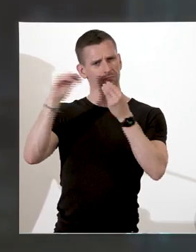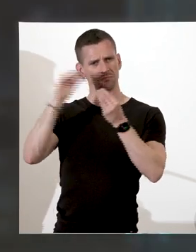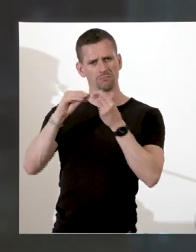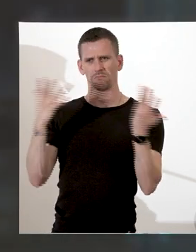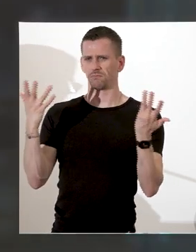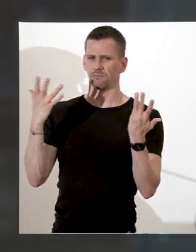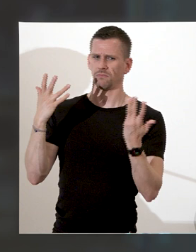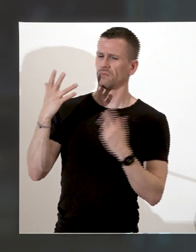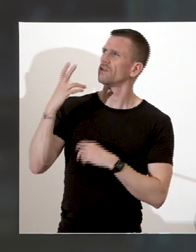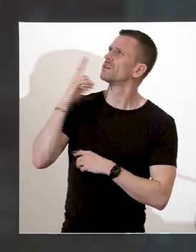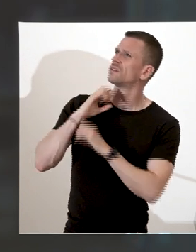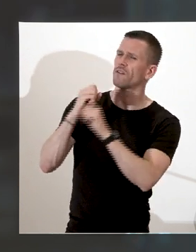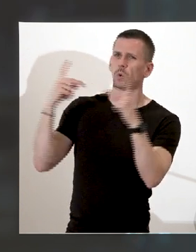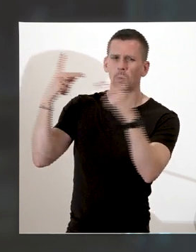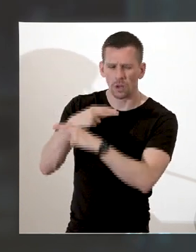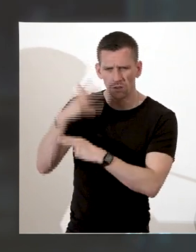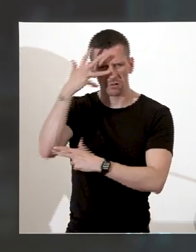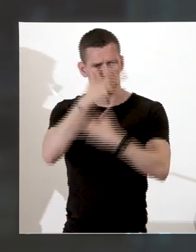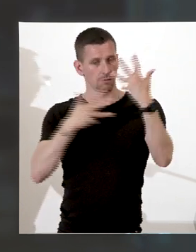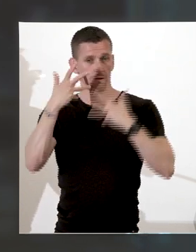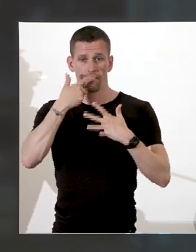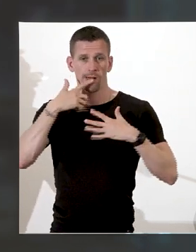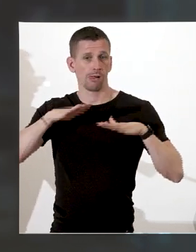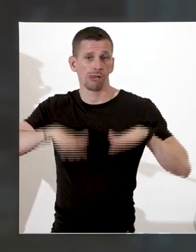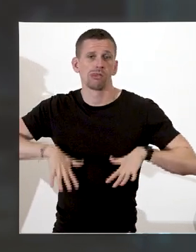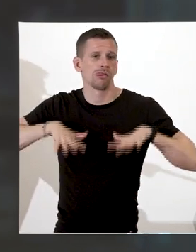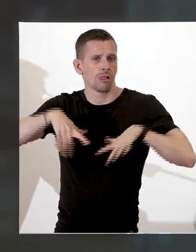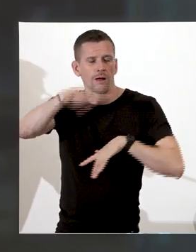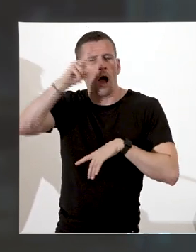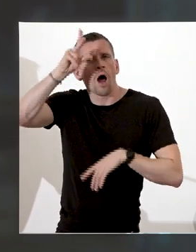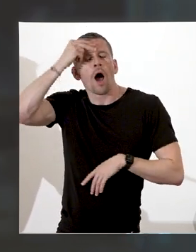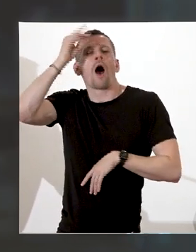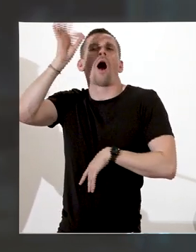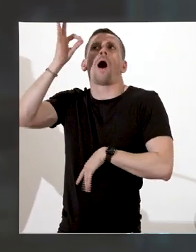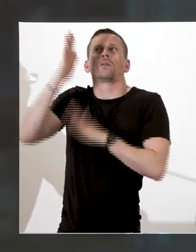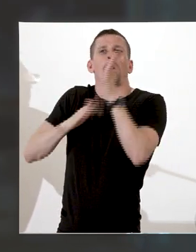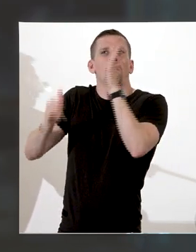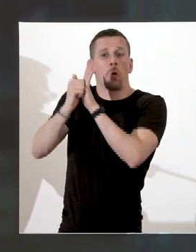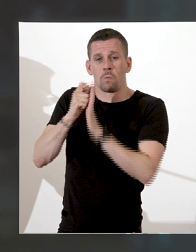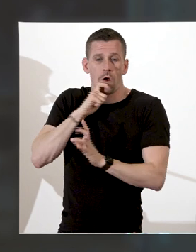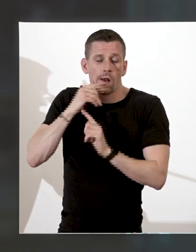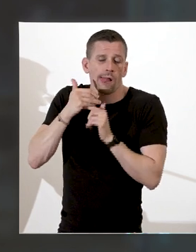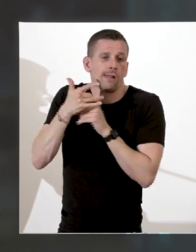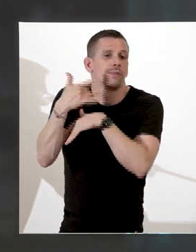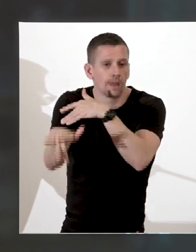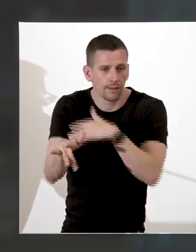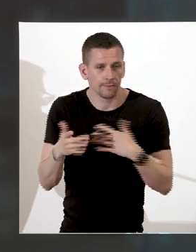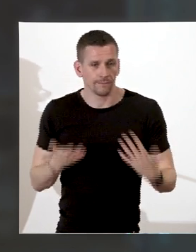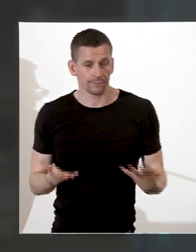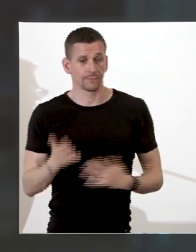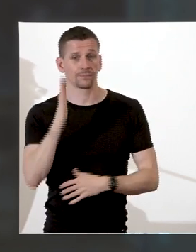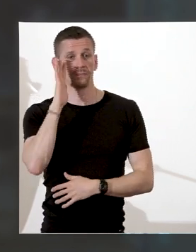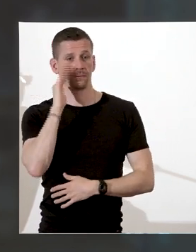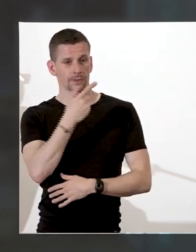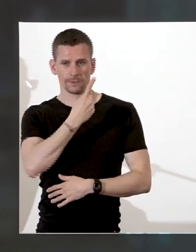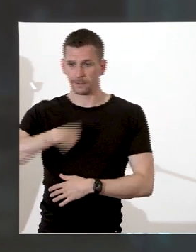toile d'Édouard-Antoine Renard, si elle permet d'illustrer la révolte de Tamango, n'en demeure pas moins essentielle en ce qu'elle montre